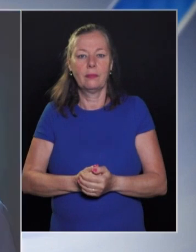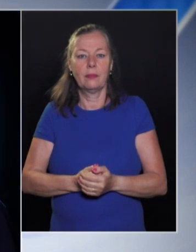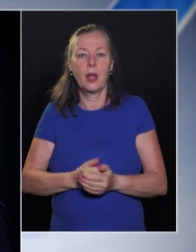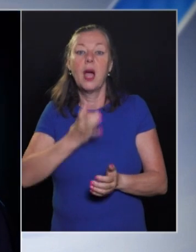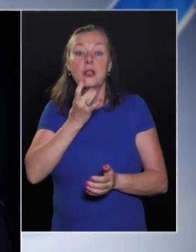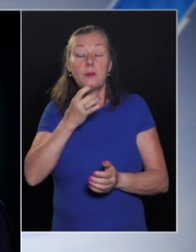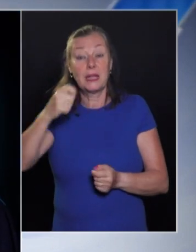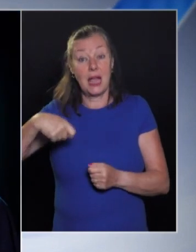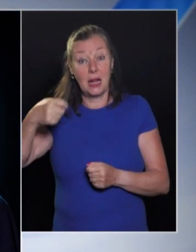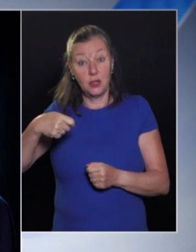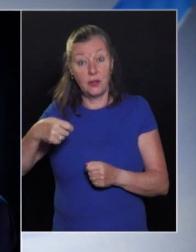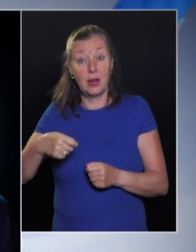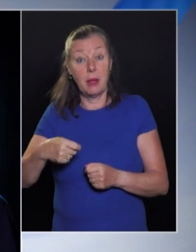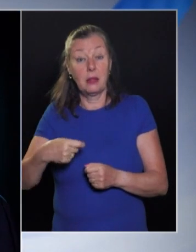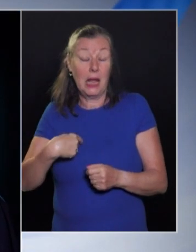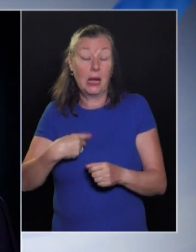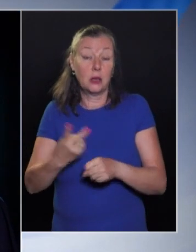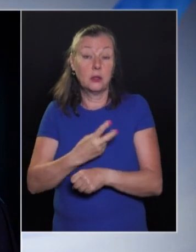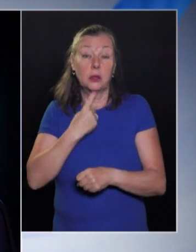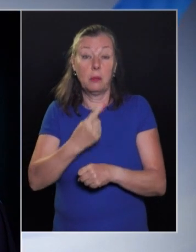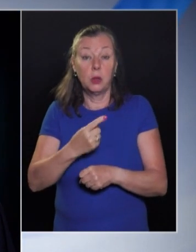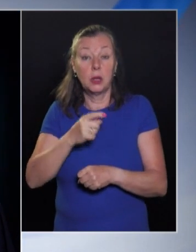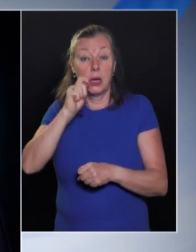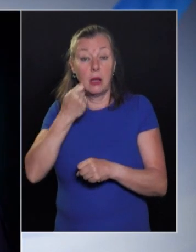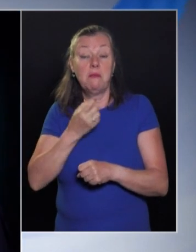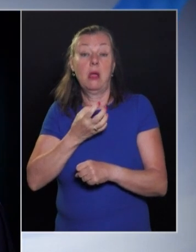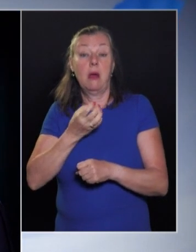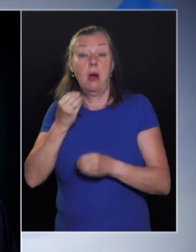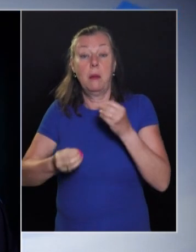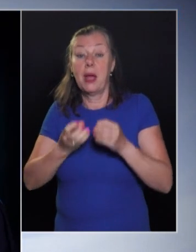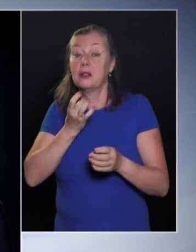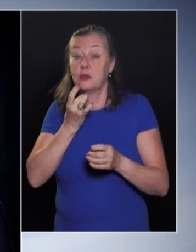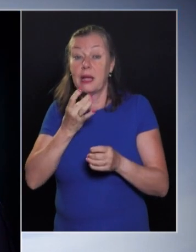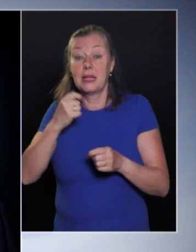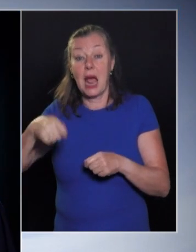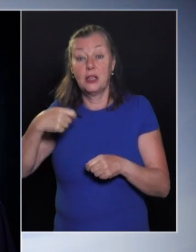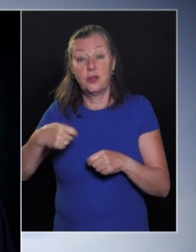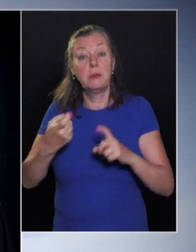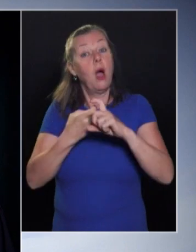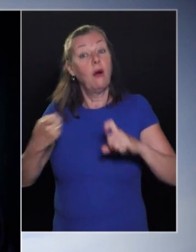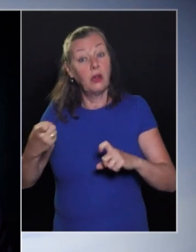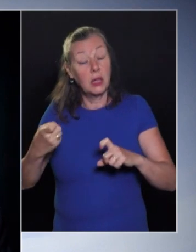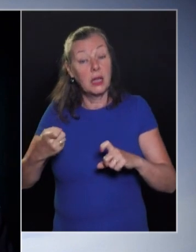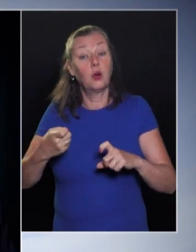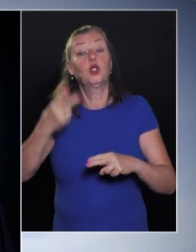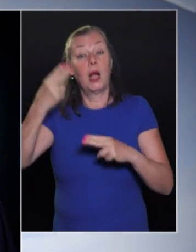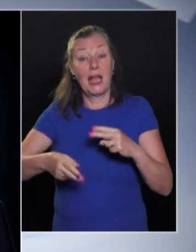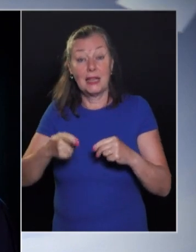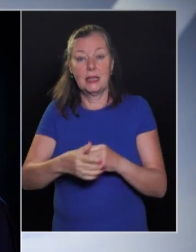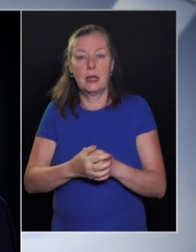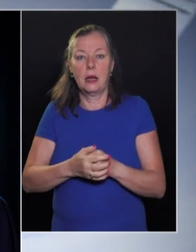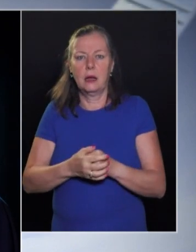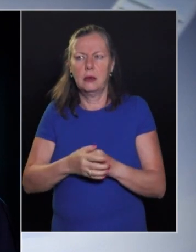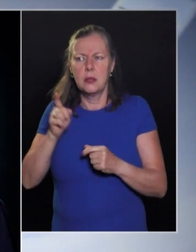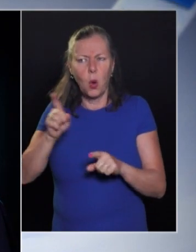Ott a speciális filmet, mint olyat, amire azt szoktam mondani, hogy egyfajta hungarikum, mert a speciális film, azt, amit a fogyatékkal élők által készített